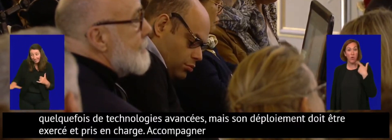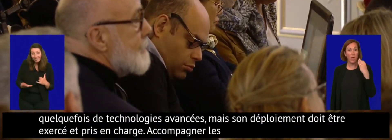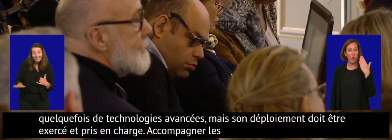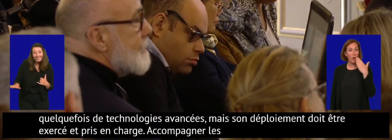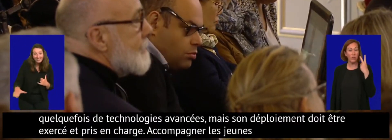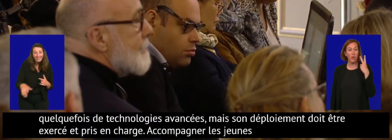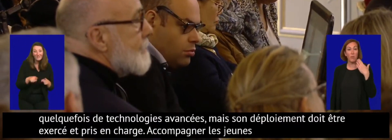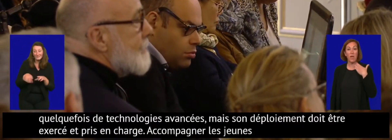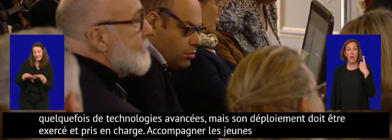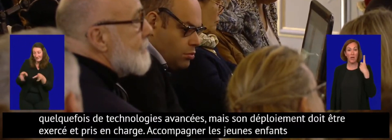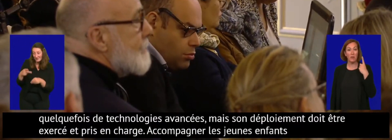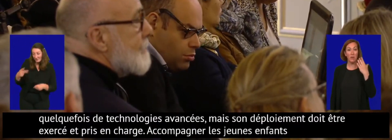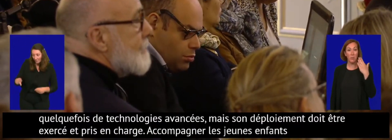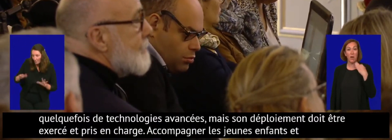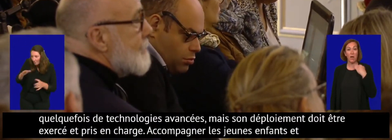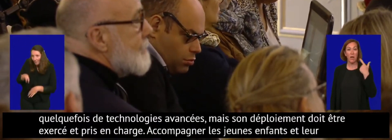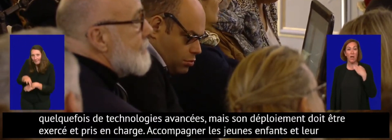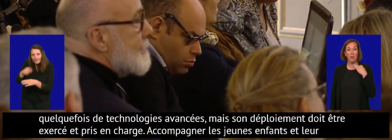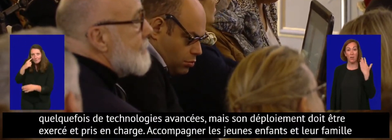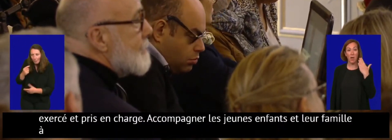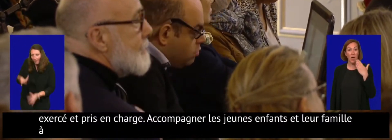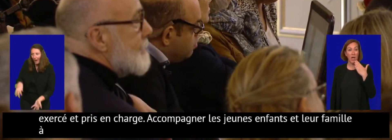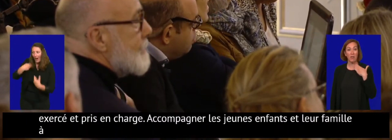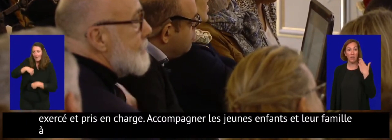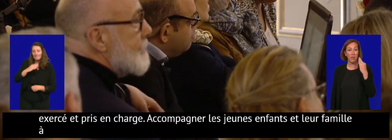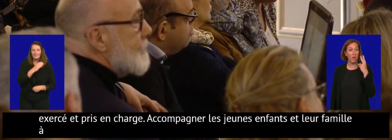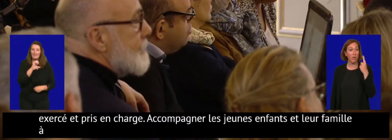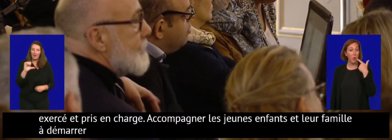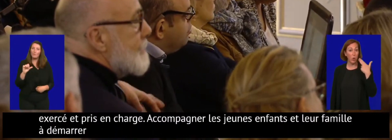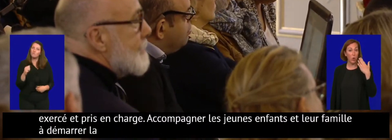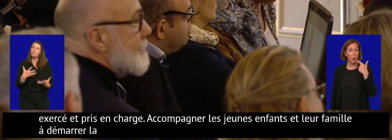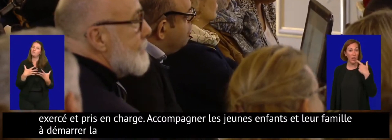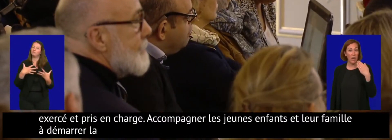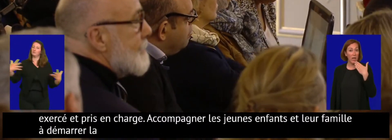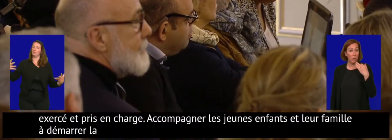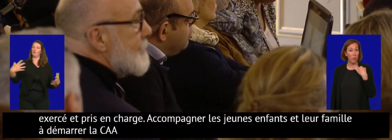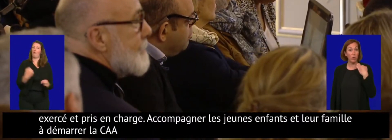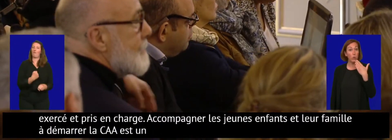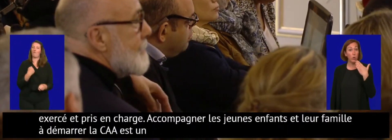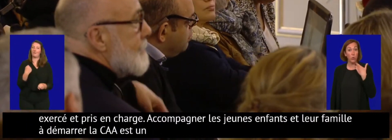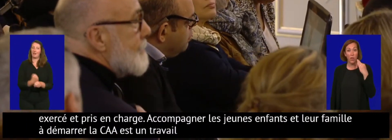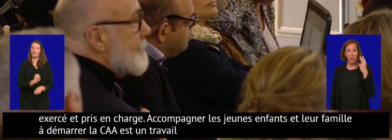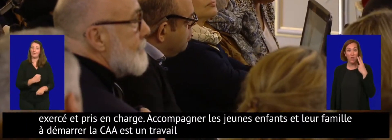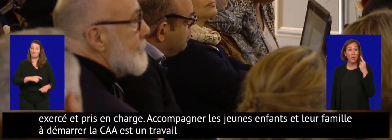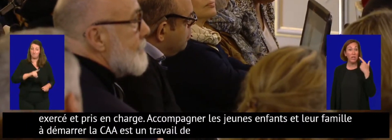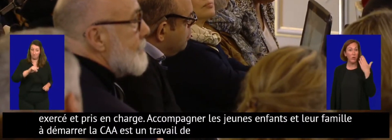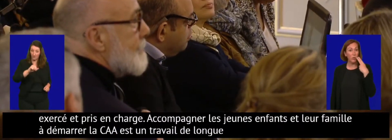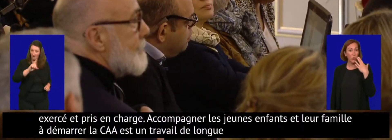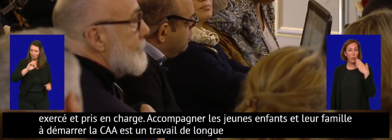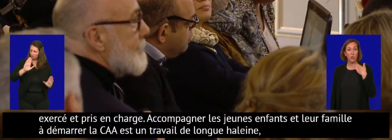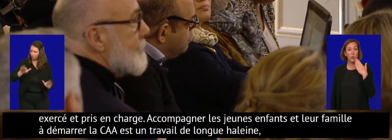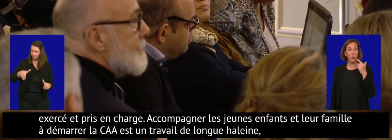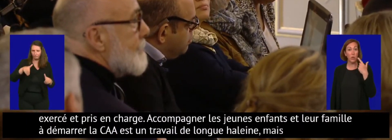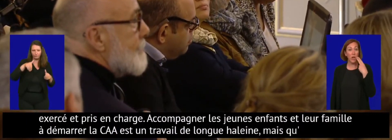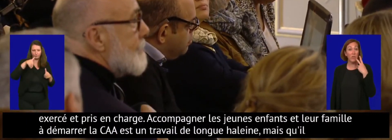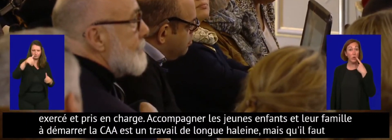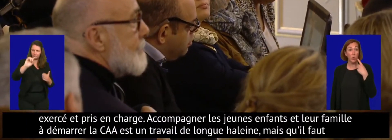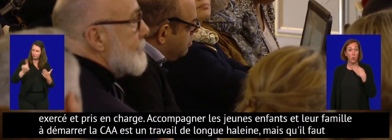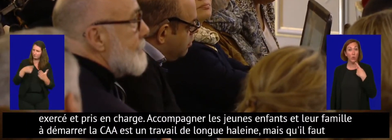à démarrer la CAA est un travail de longue haleine, mais surtout un travail qu'il faut continuer toute la vie durant.